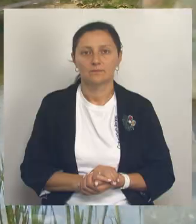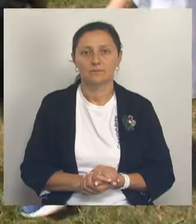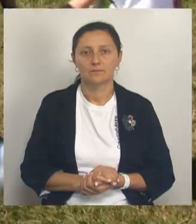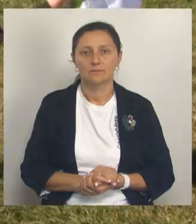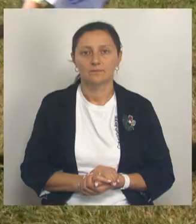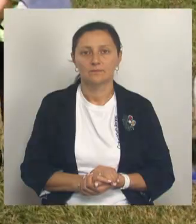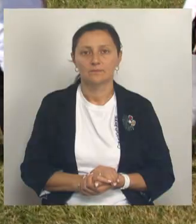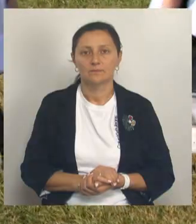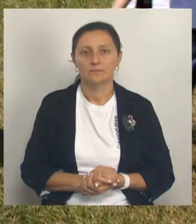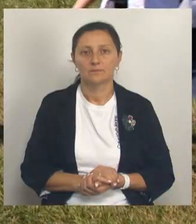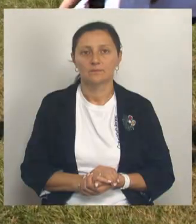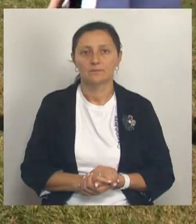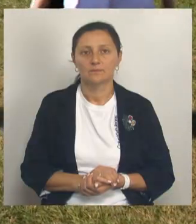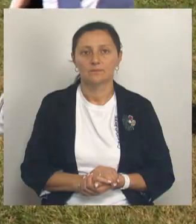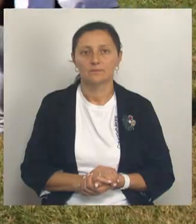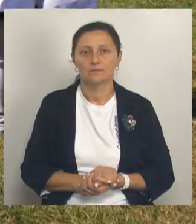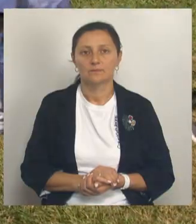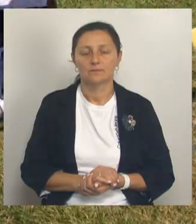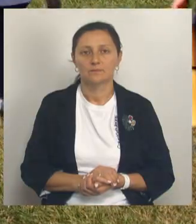Программа «Такой день» на Мире Белогорье.